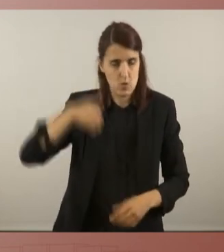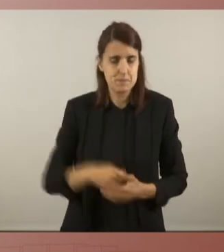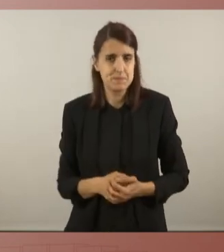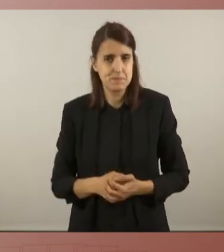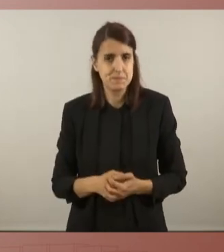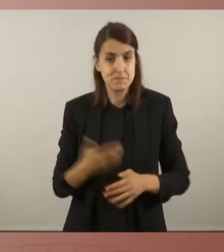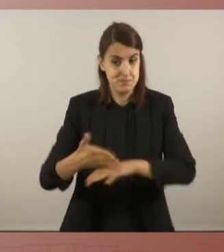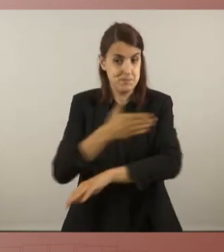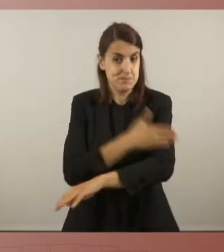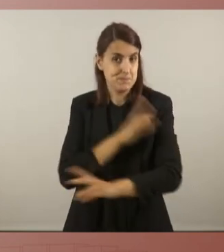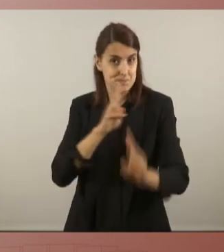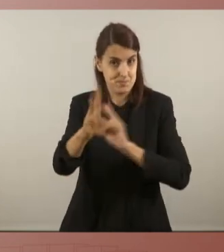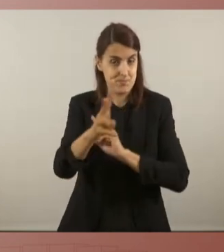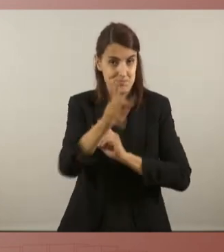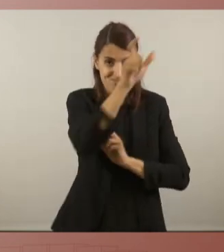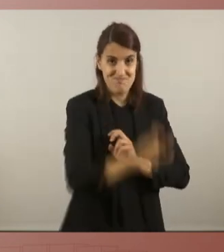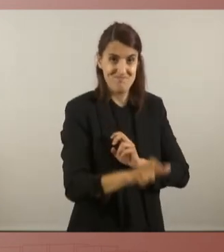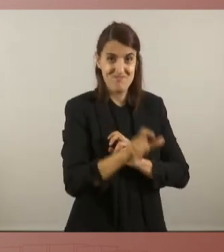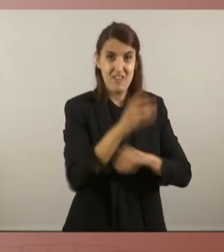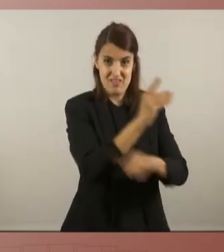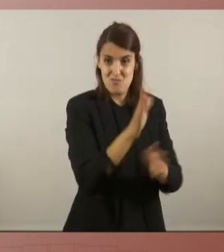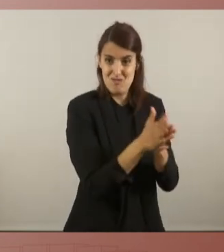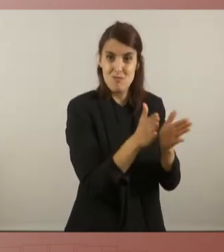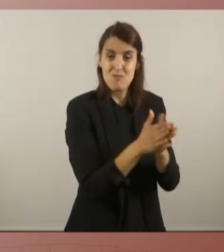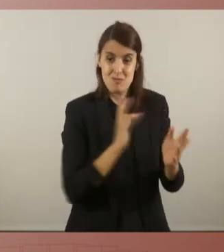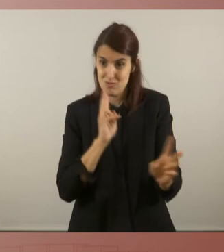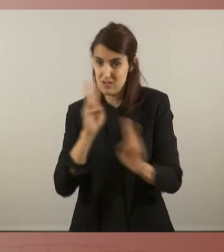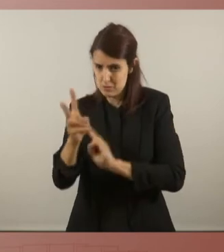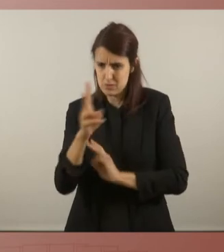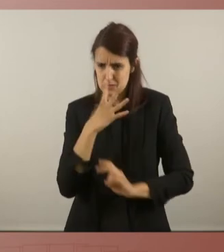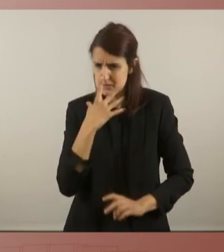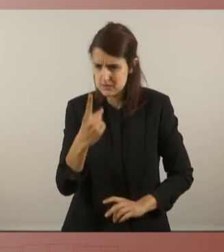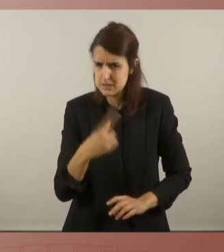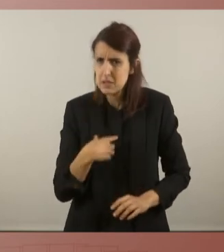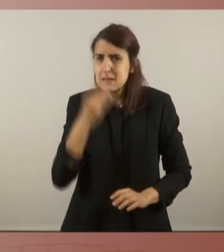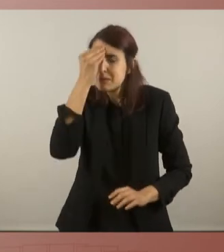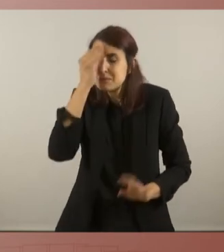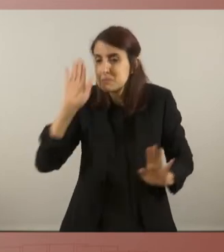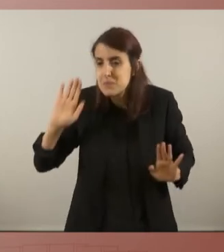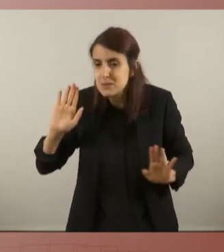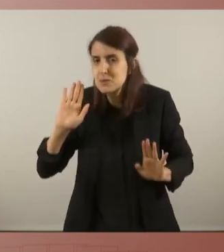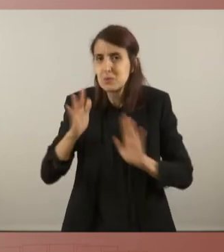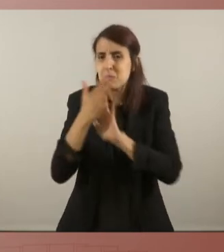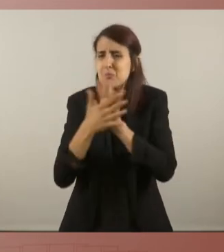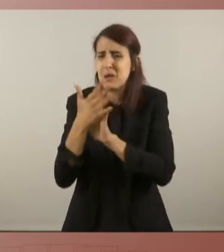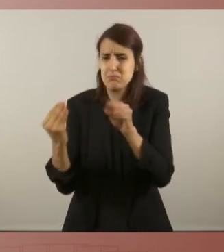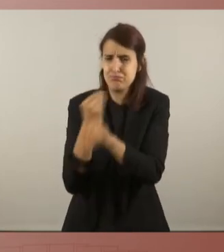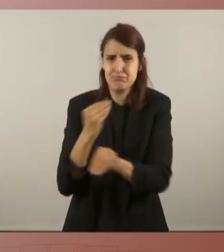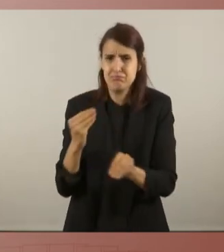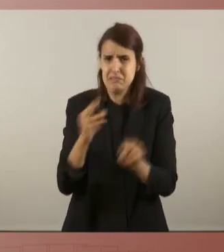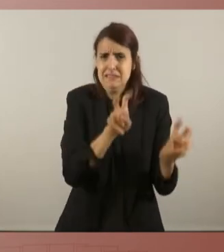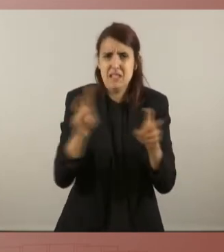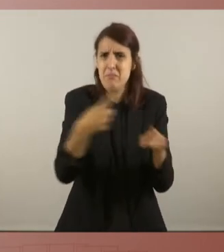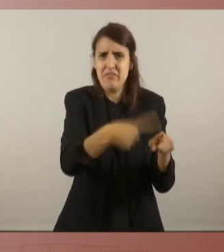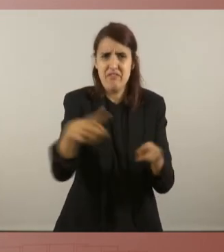la seva resposta a la diputada Dolors Sabater, sincerament, jo crec que no parlem del mateix. Tampoc ens enganyem. Tampoc ens